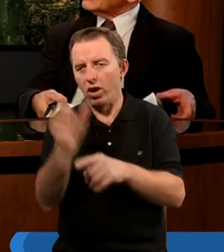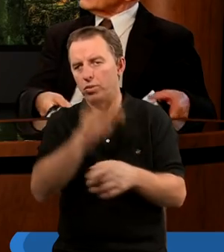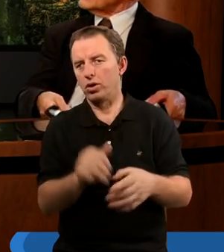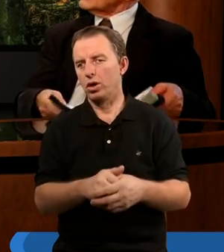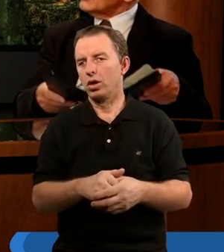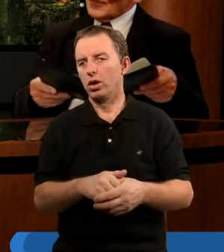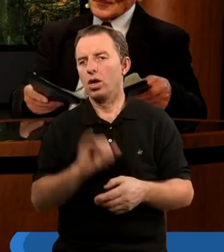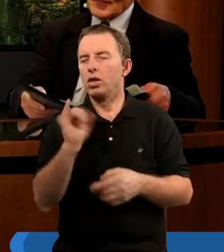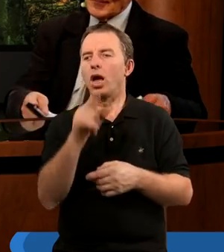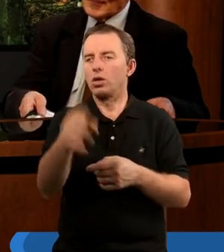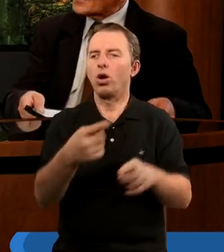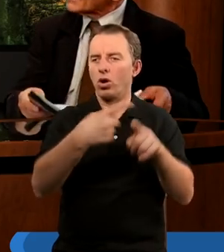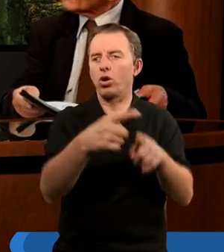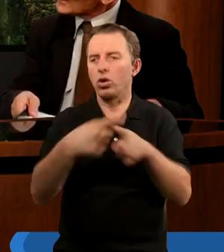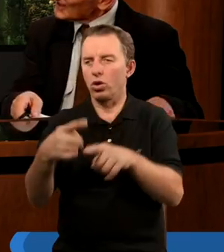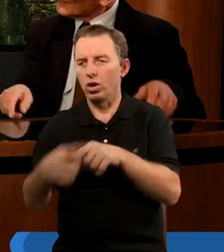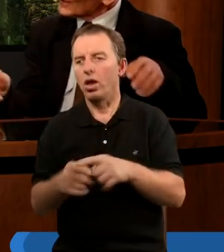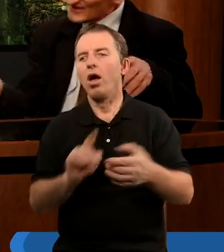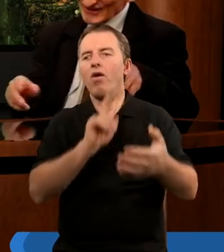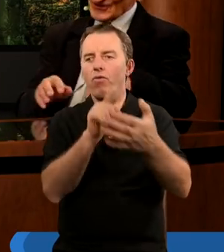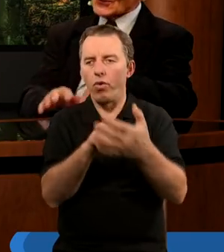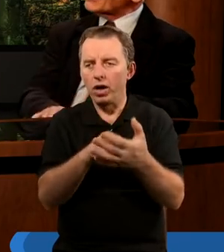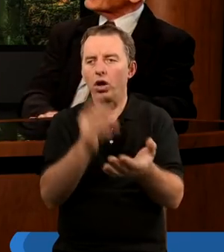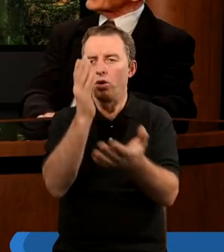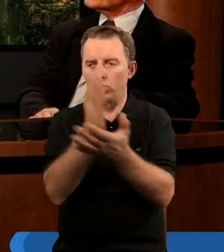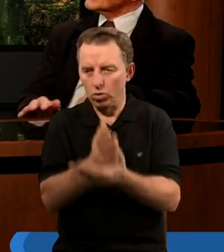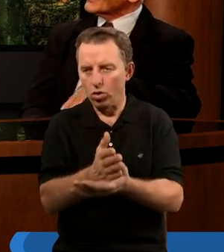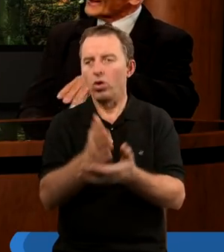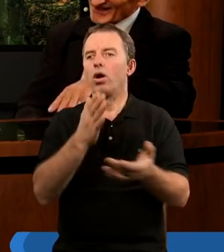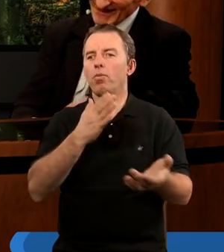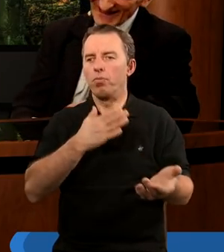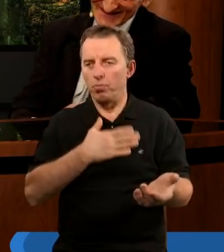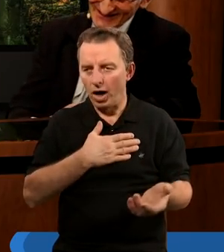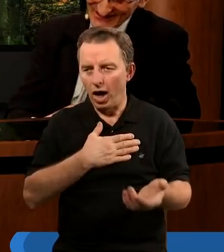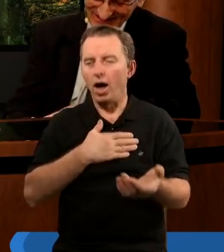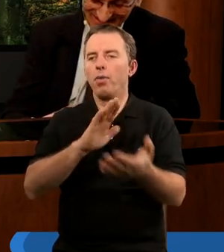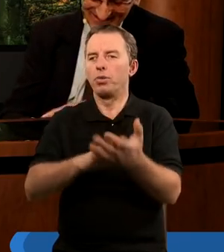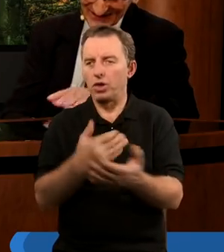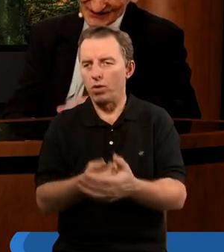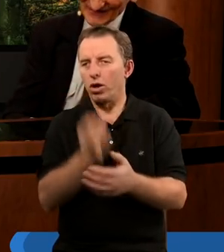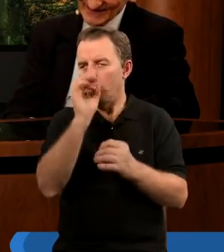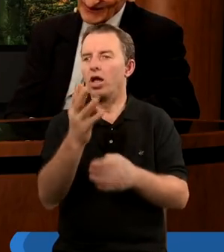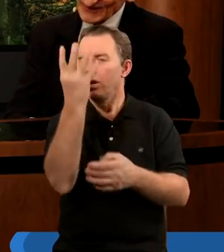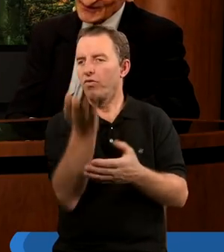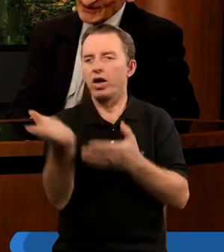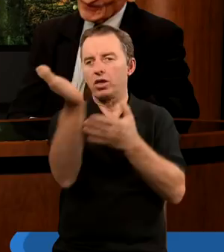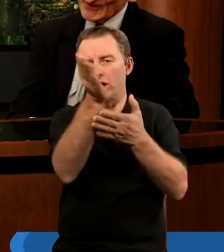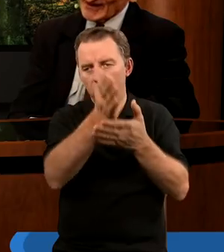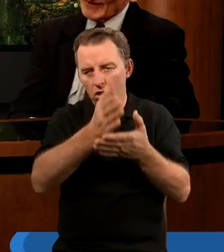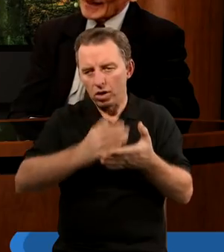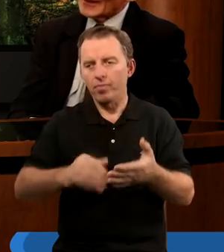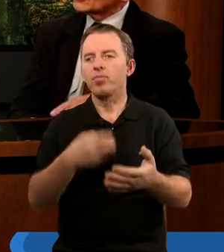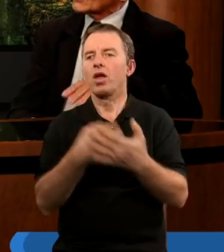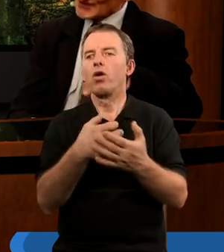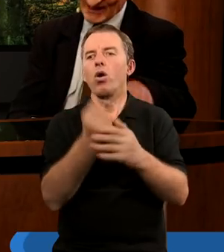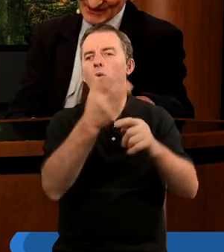No to jak to rozróżnić? Właśnie już mam ten przykład klasyczny z czwartego rozdziału